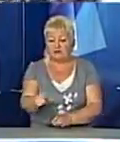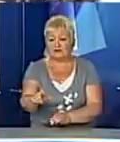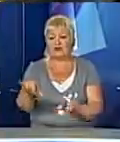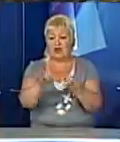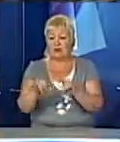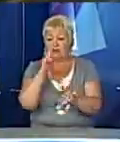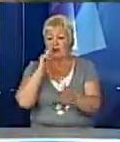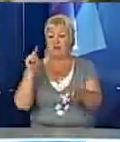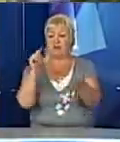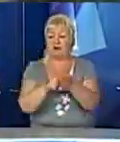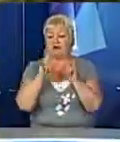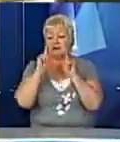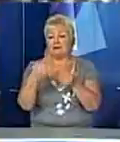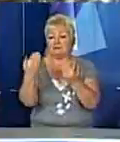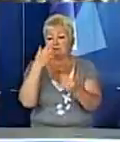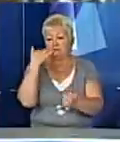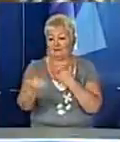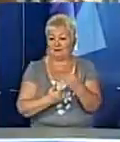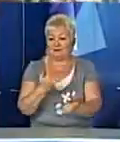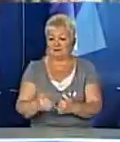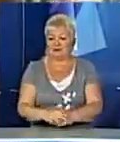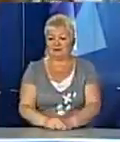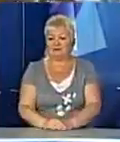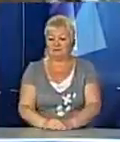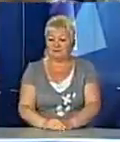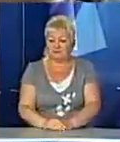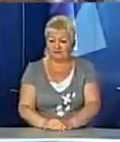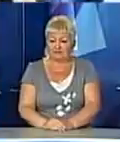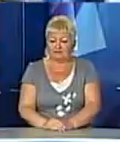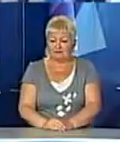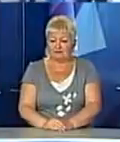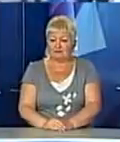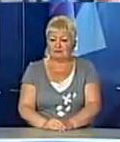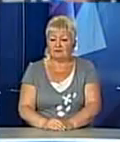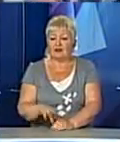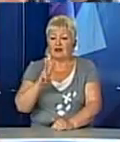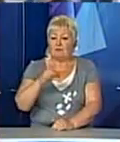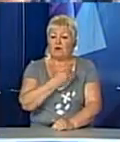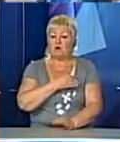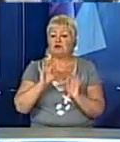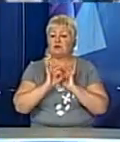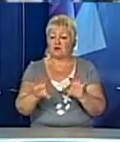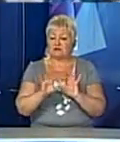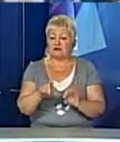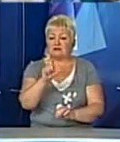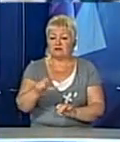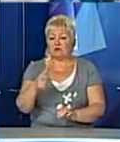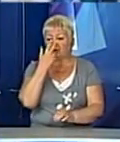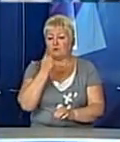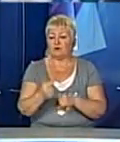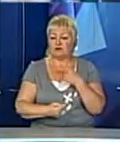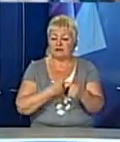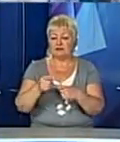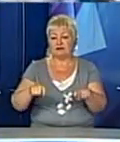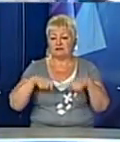і. Аж теж не ряжений. Я вірю, що я можу зайти далі. Ми хочемо розказати людям про звичай, традицію,